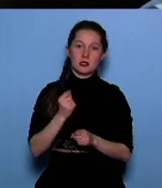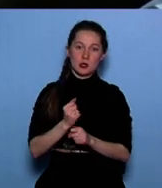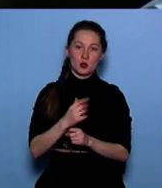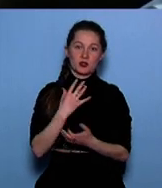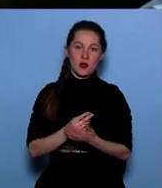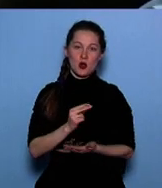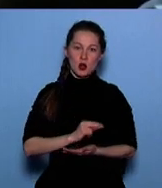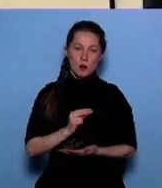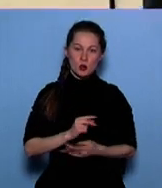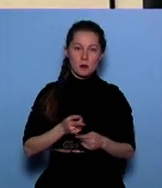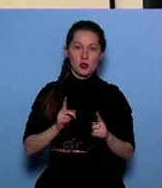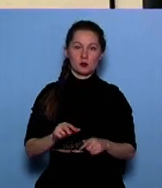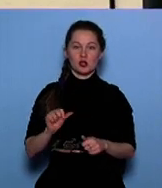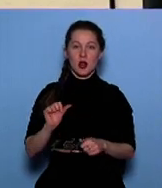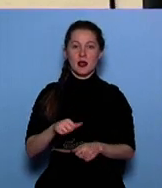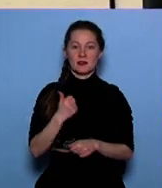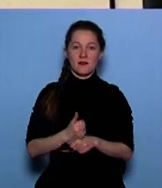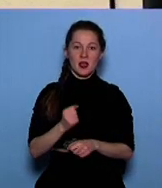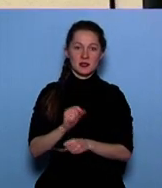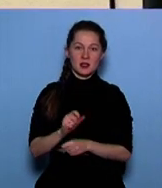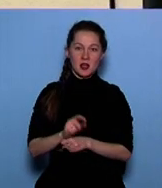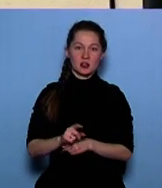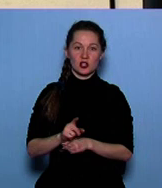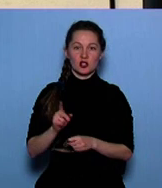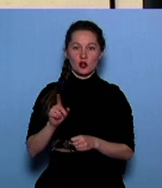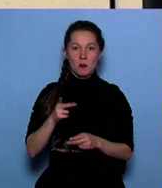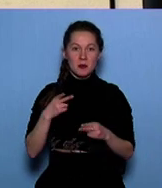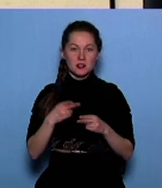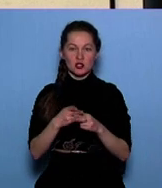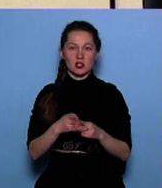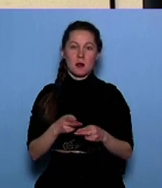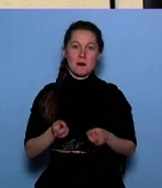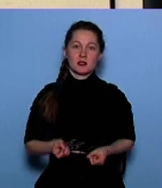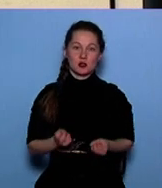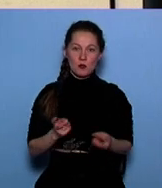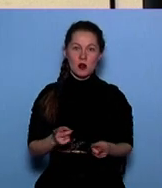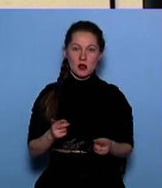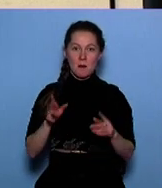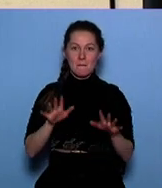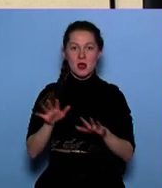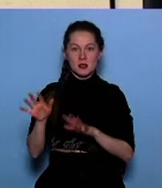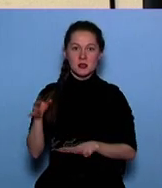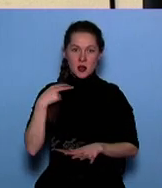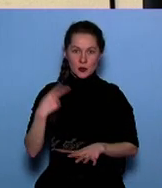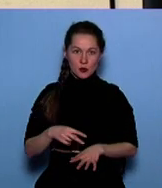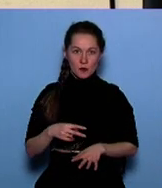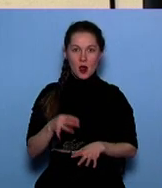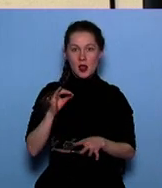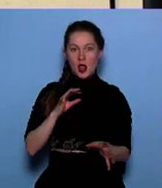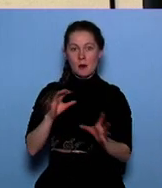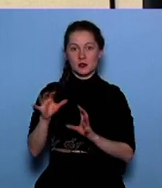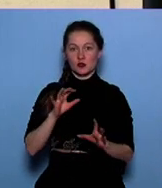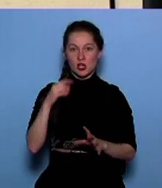Основной, потому что задача его пересечения противоправных действий и совершения преступления осужденным в местах лишения свободы. Ну и обеспечение